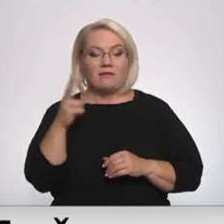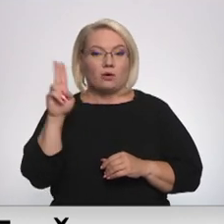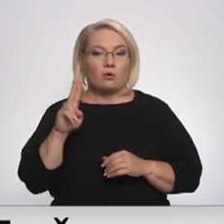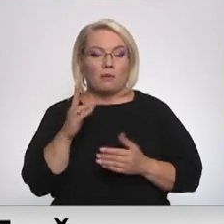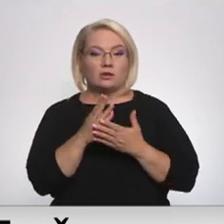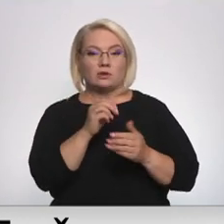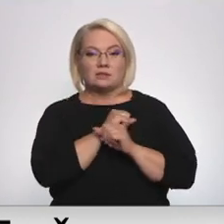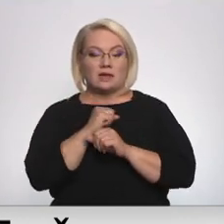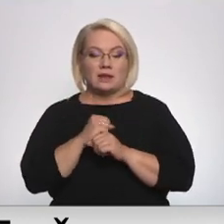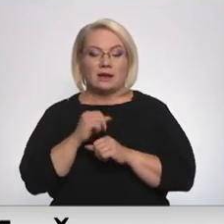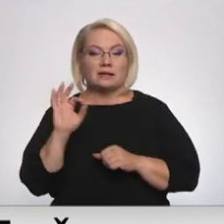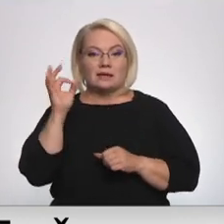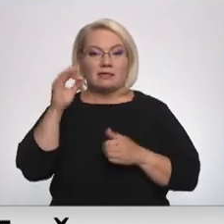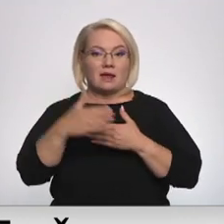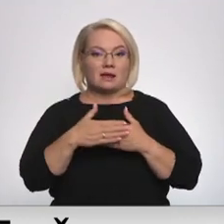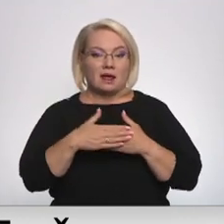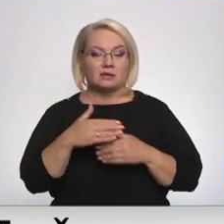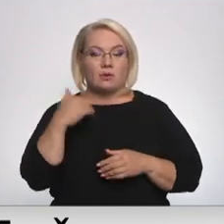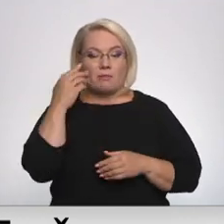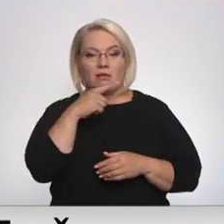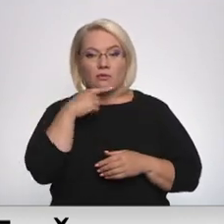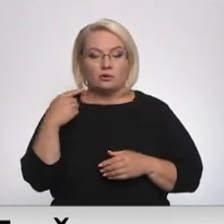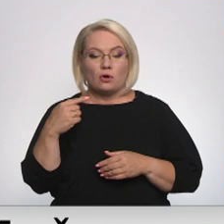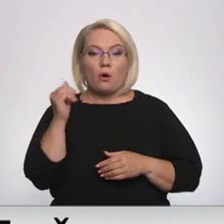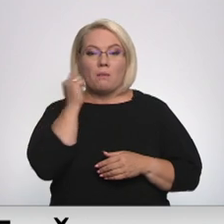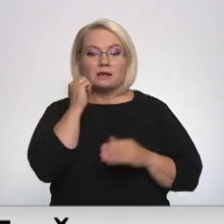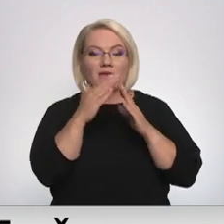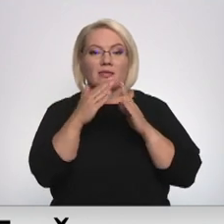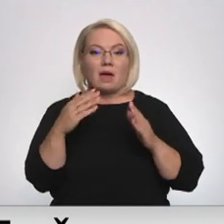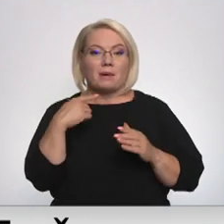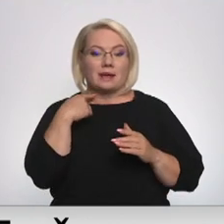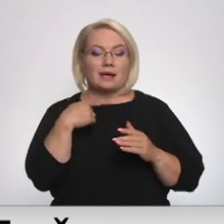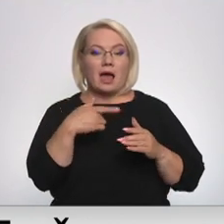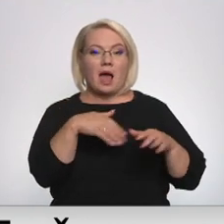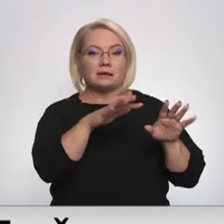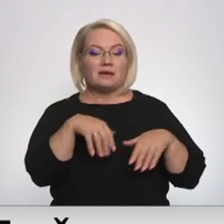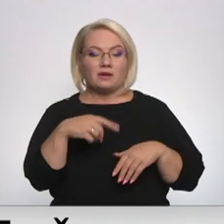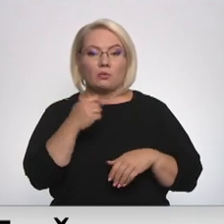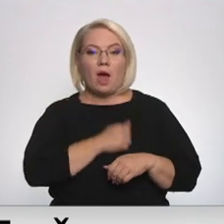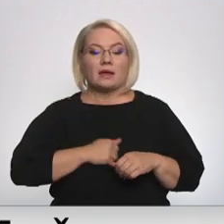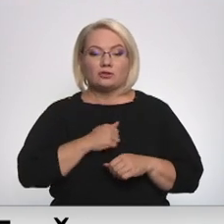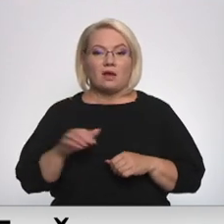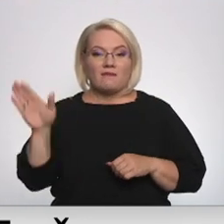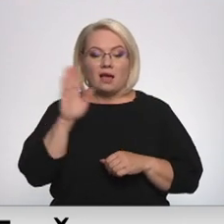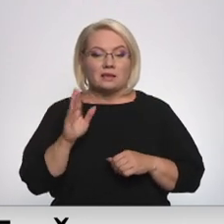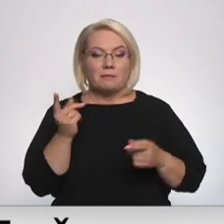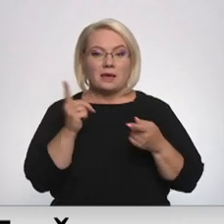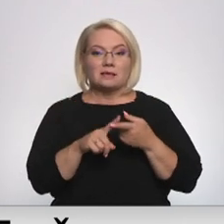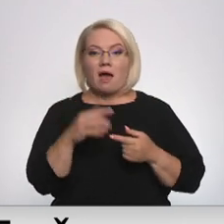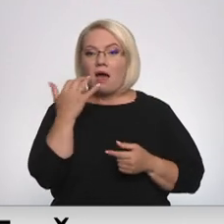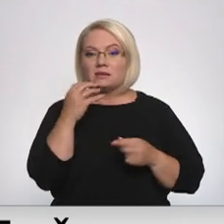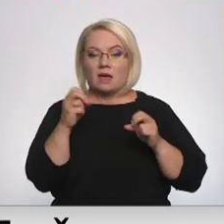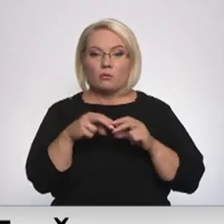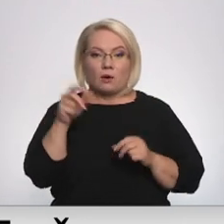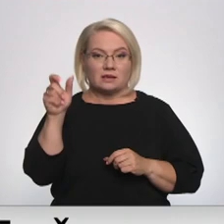sanatoriju – Dzintar, Krasts un Belarusija, kā arī Maskavas namu Rīgā atsavināšanai no agresoru valstīm, ir piesaistīti ārvalstu eksperti.